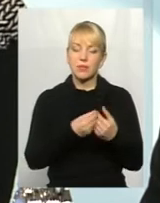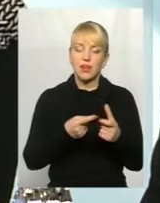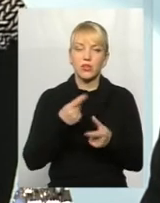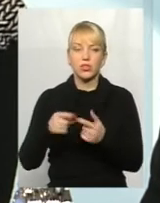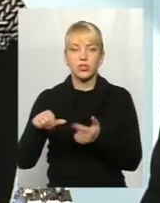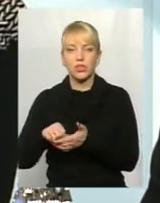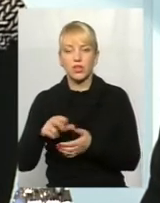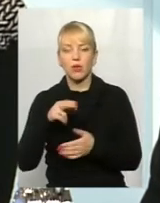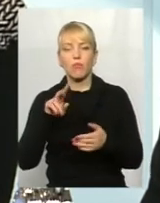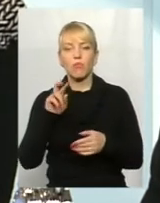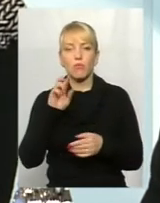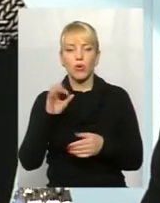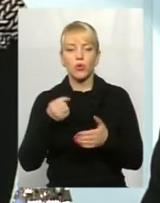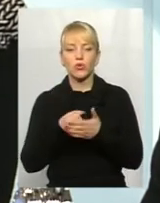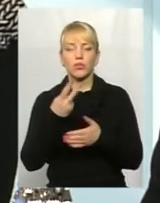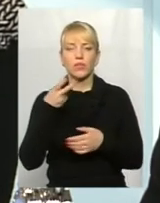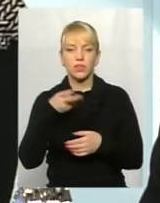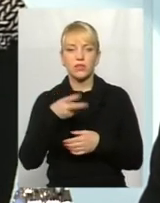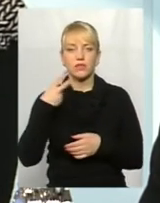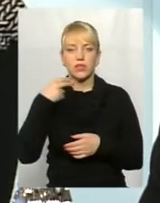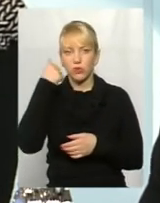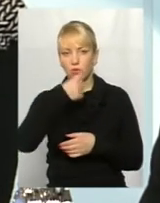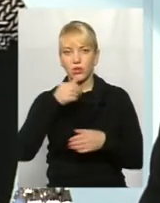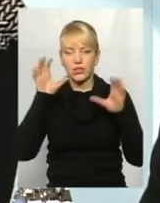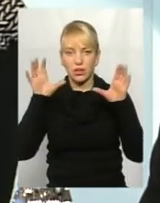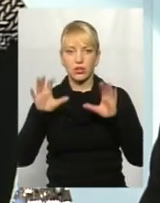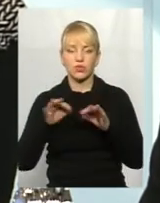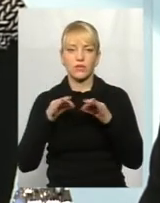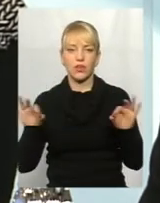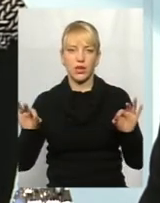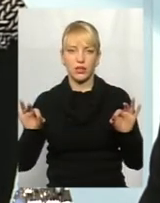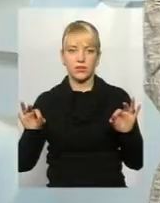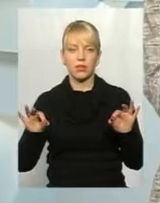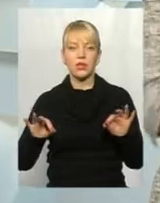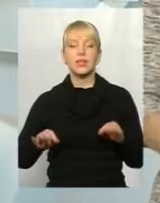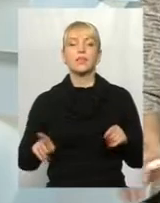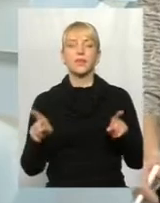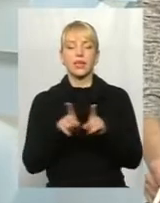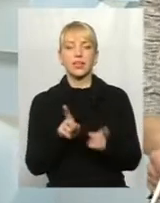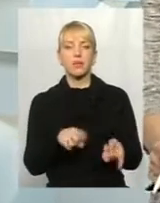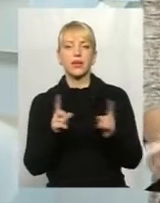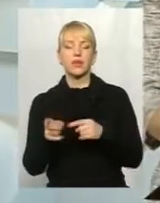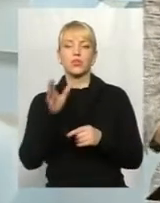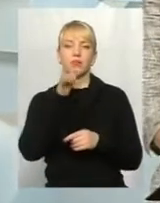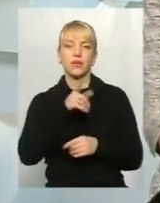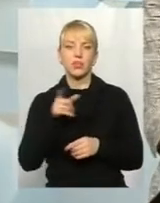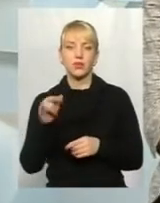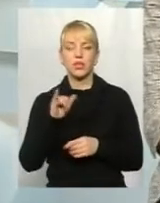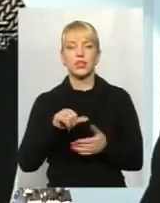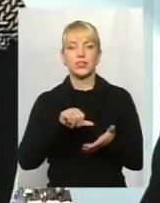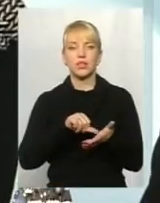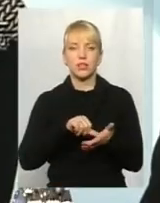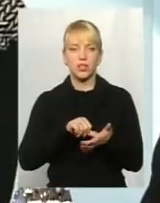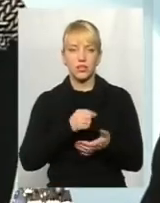до 2020 року законодавством дозволяється Тобто такий собі перехідний період? Перехідний період. І дільничий